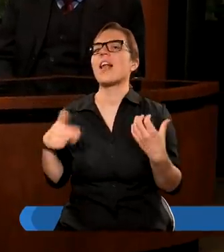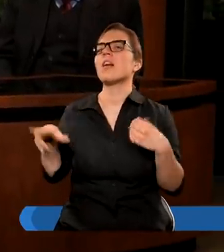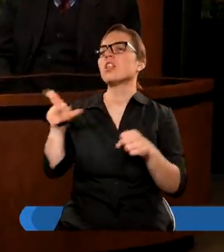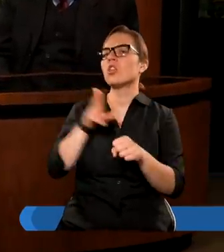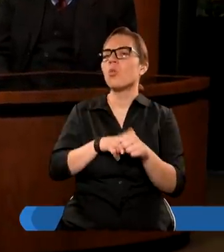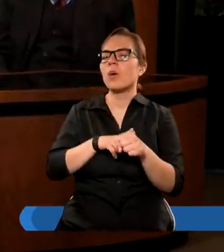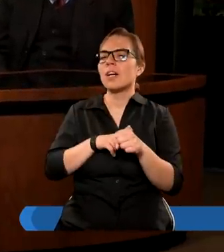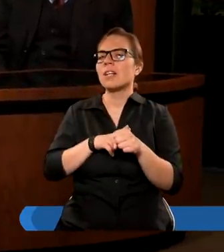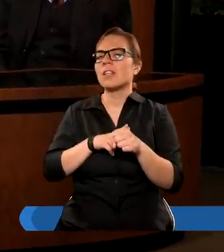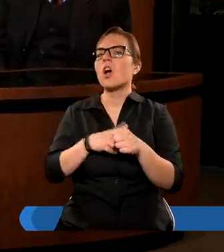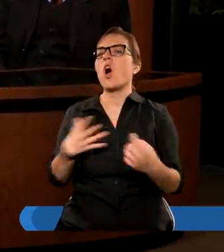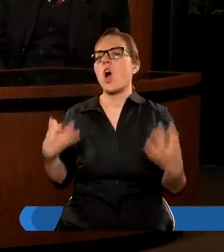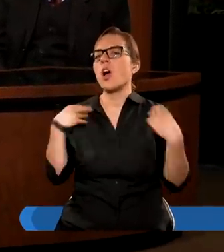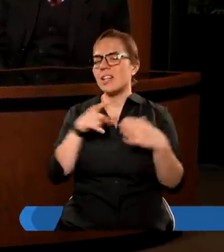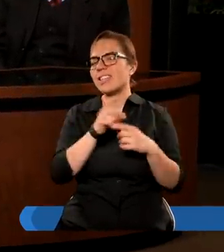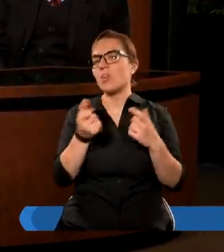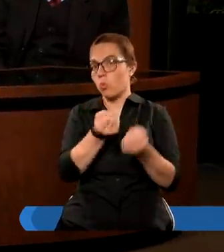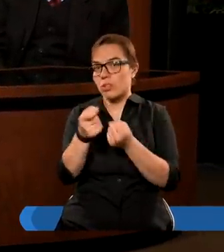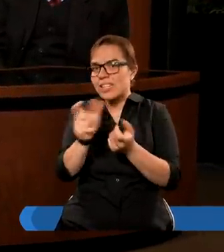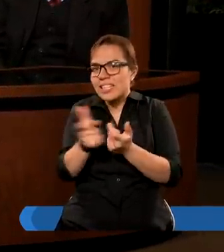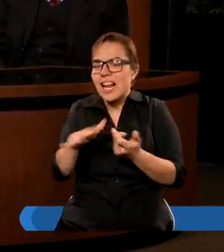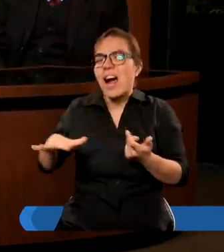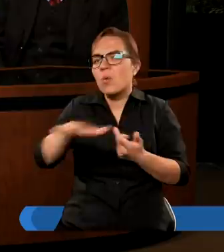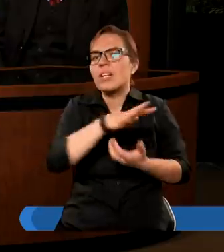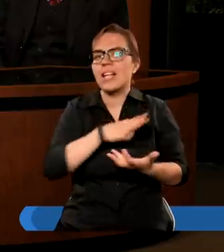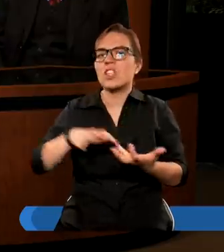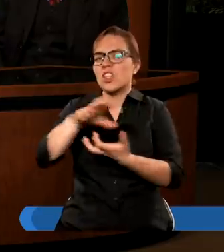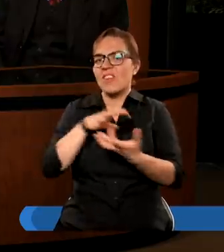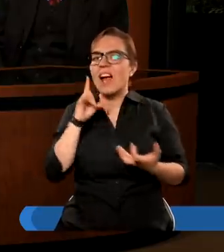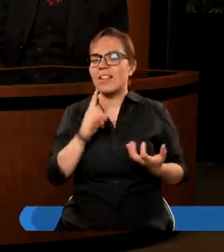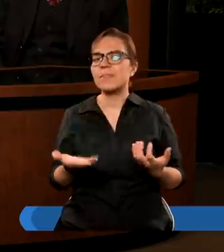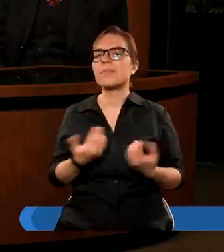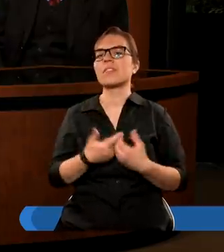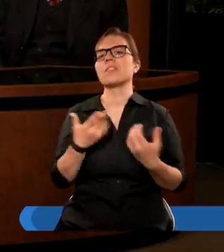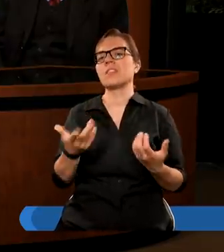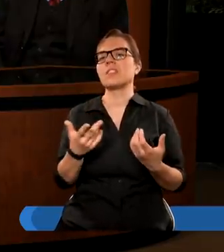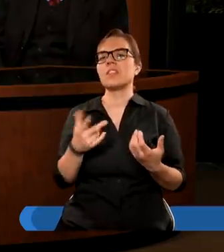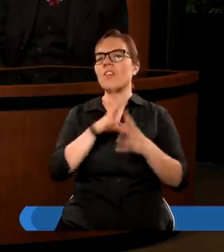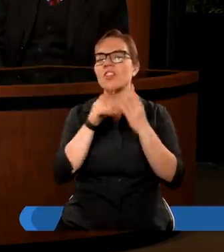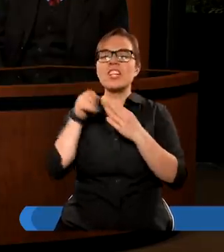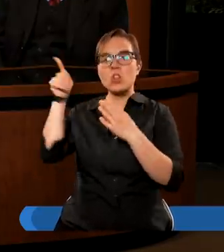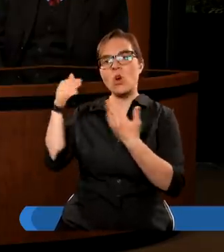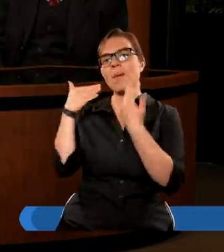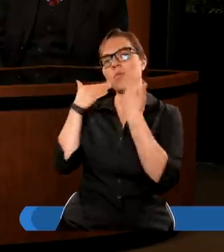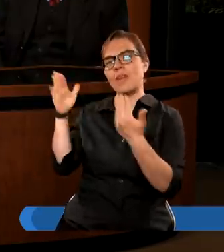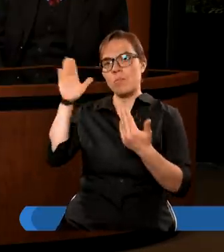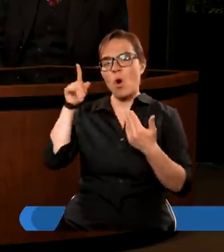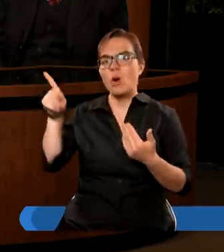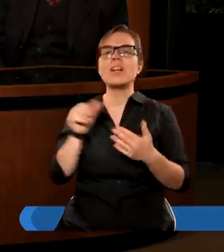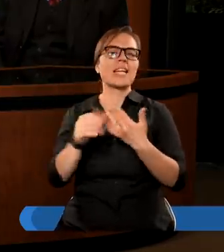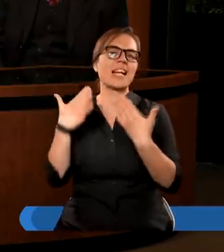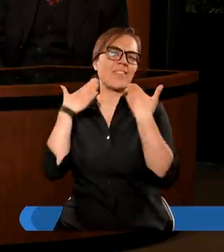który utrzymuje cały ten świat, który mu wszystko zawdzięczam, a więc jestem